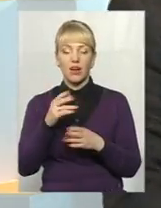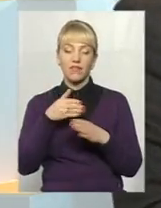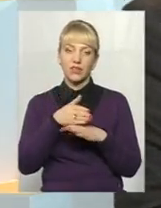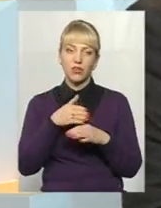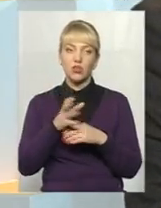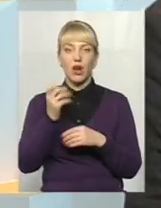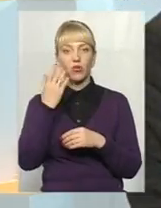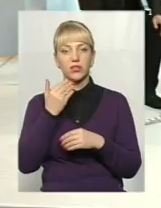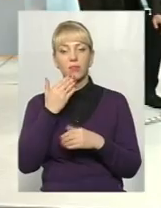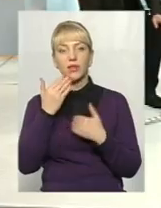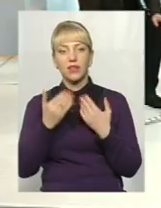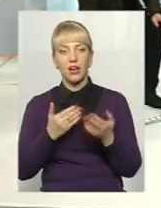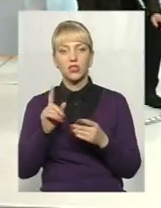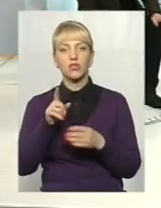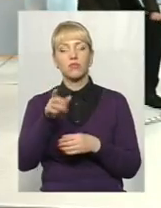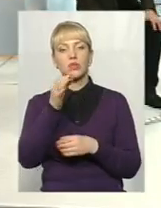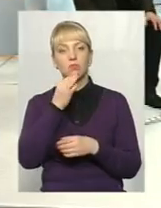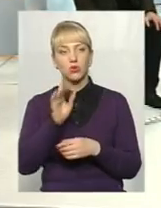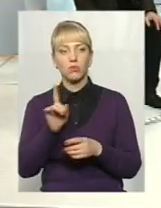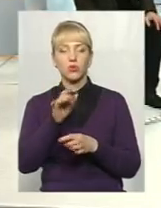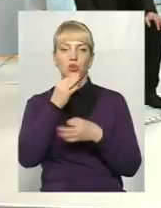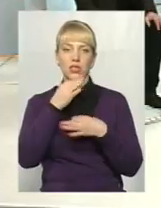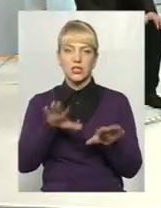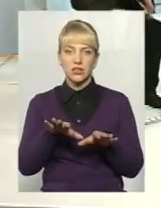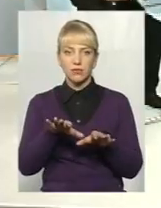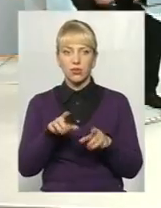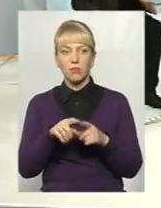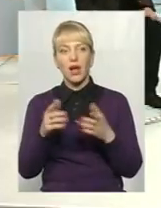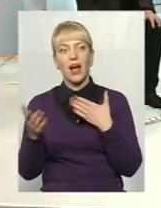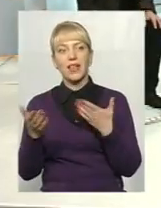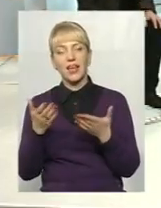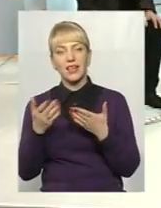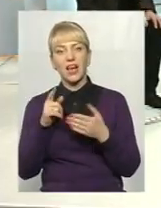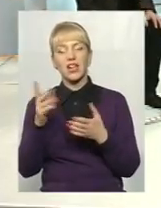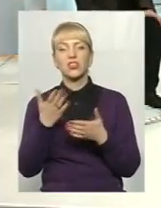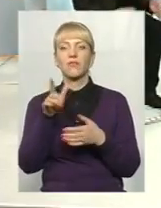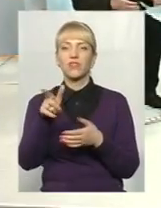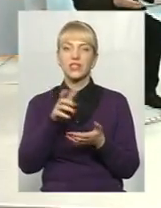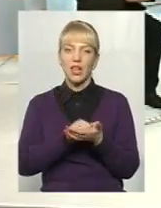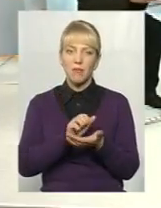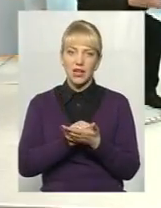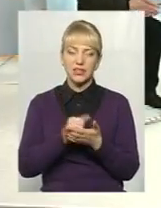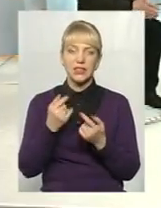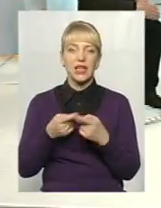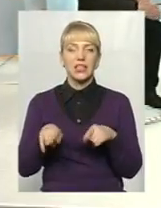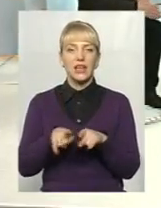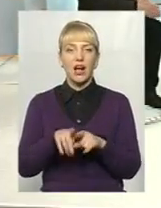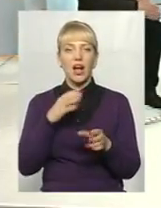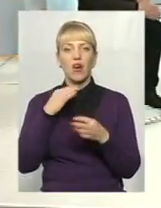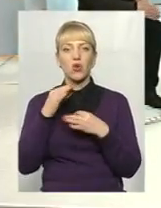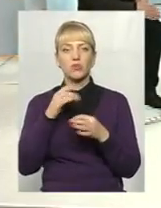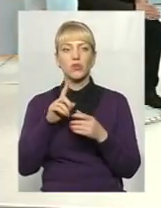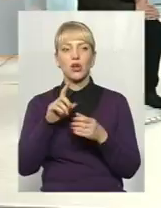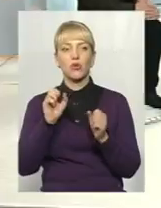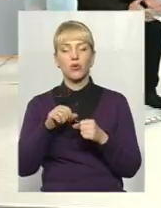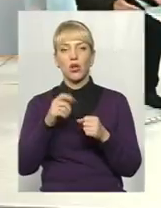а коли до тебе приходять, питаються, що вам сподобалося тут, що не сподобалося, а з чим ви займаєтесь. тоді ось ця розмова, яка люди могли б